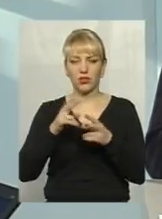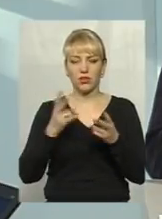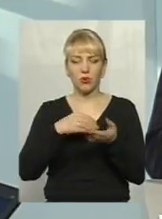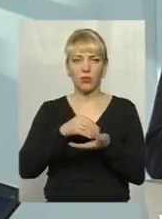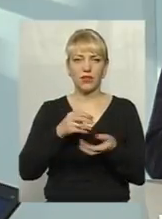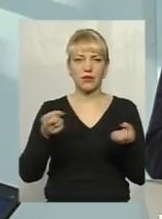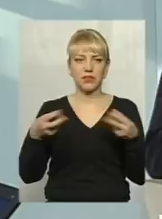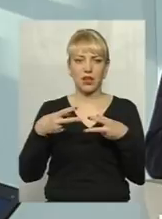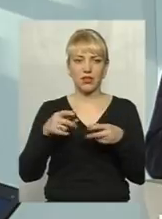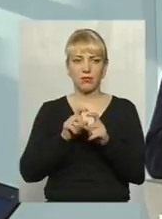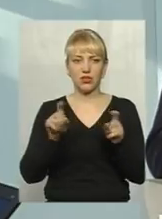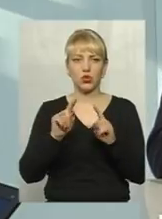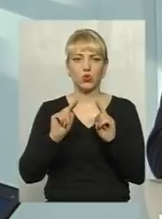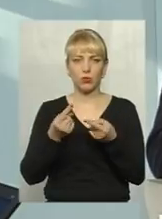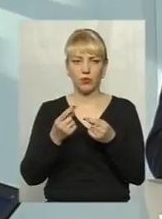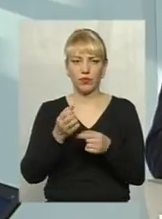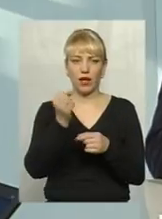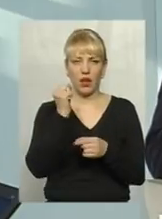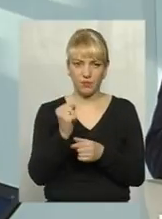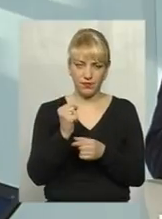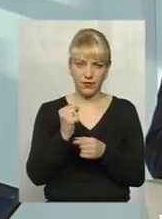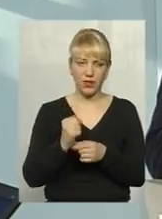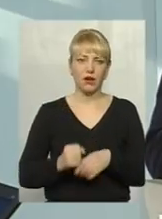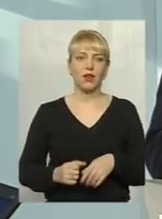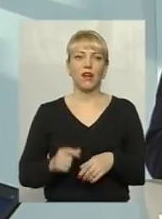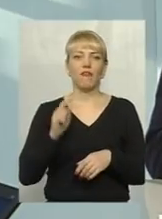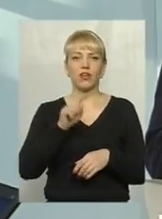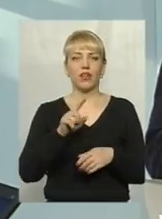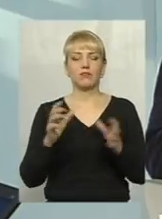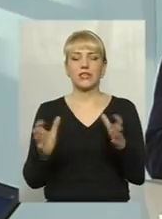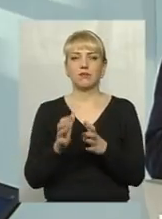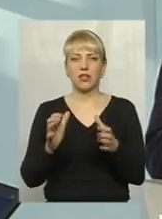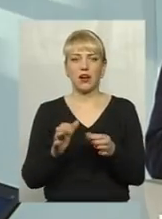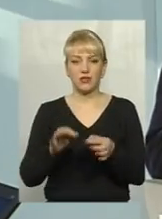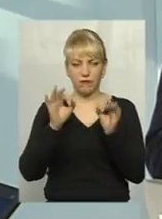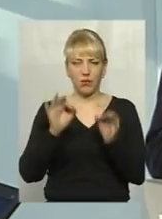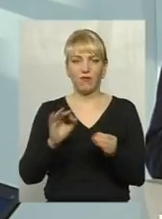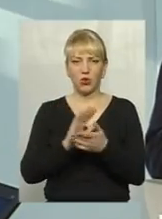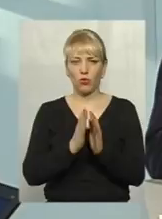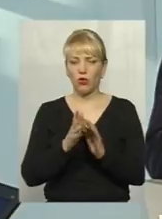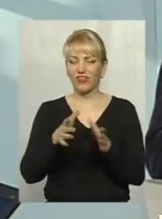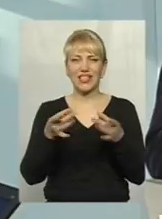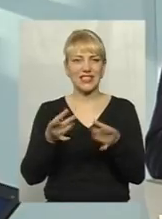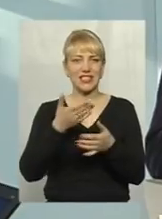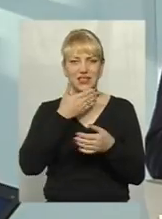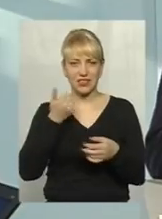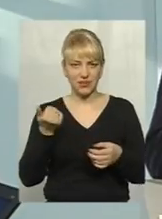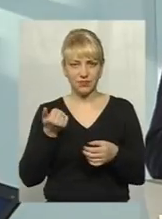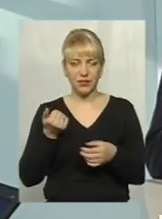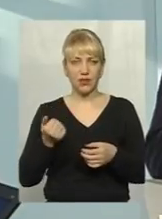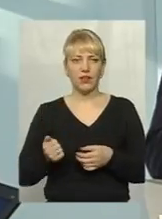в спеціалізованих магазинах. Чому? А, вона там зберігається в належних умовах, вона не відсиріла, вона